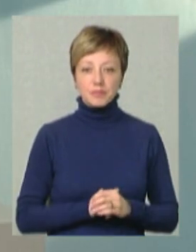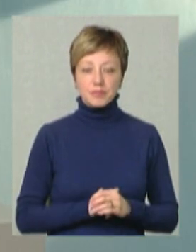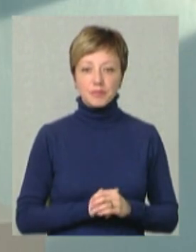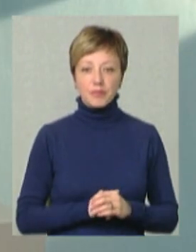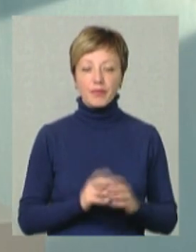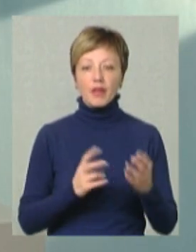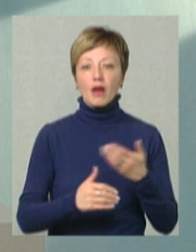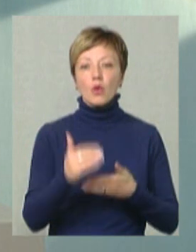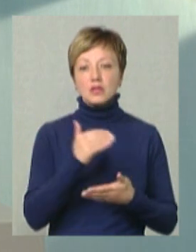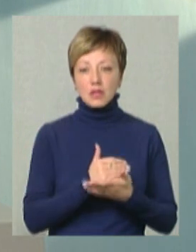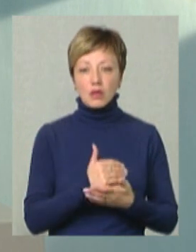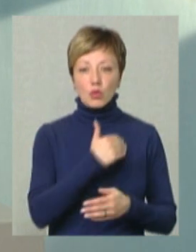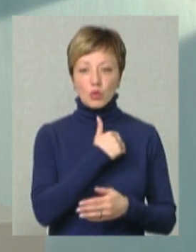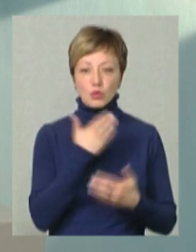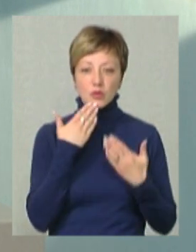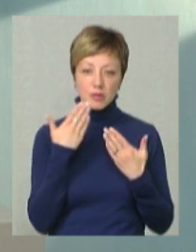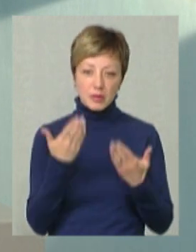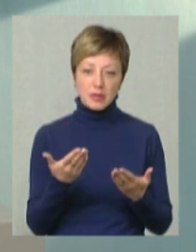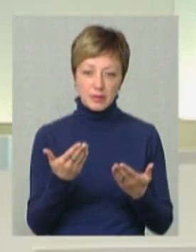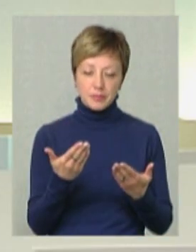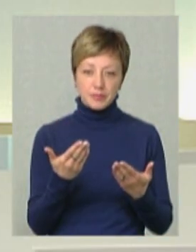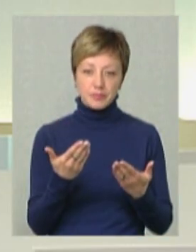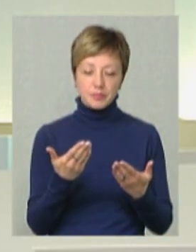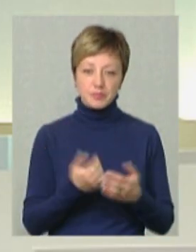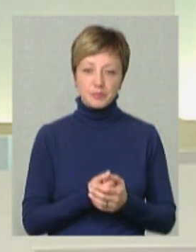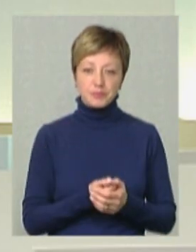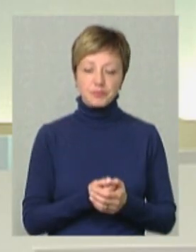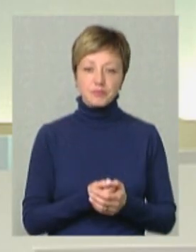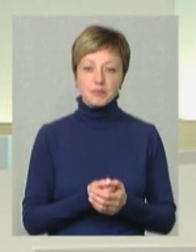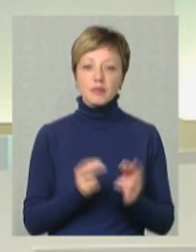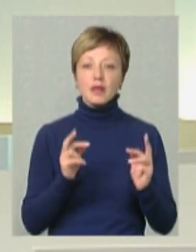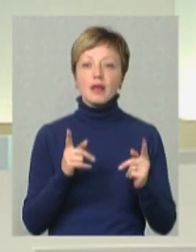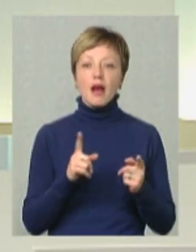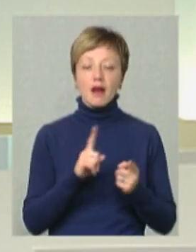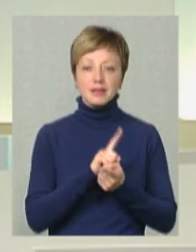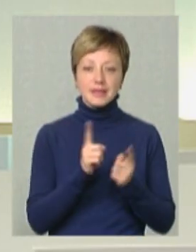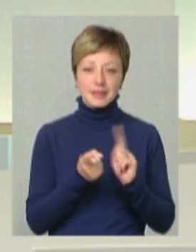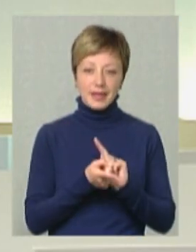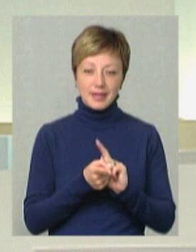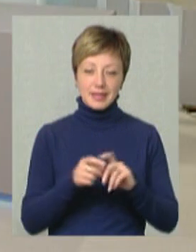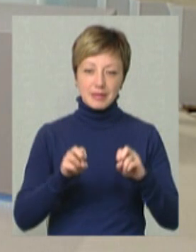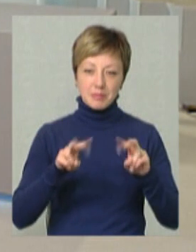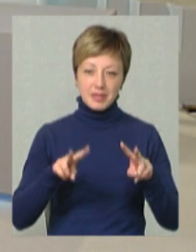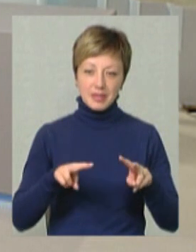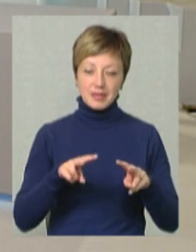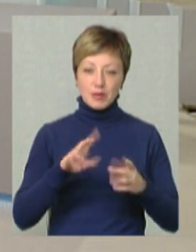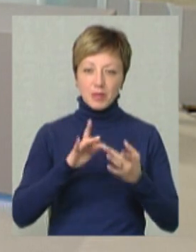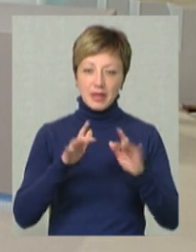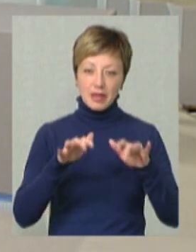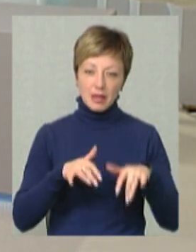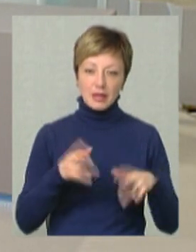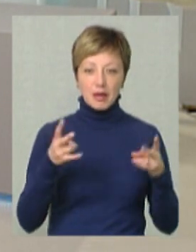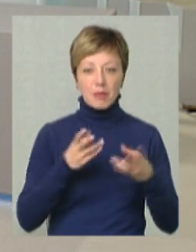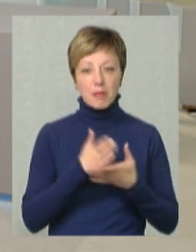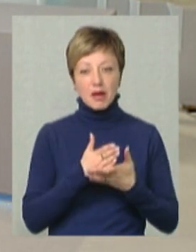На останок, хочу вас запитати, як стати IT-фахівцем? Чи це